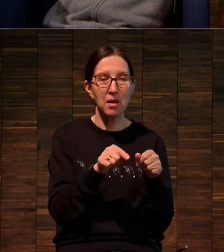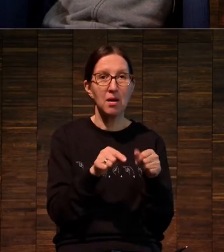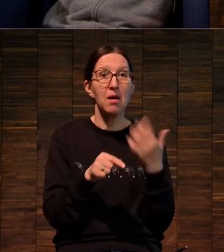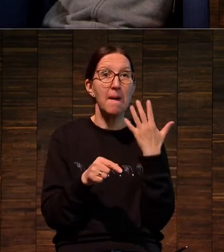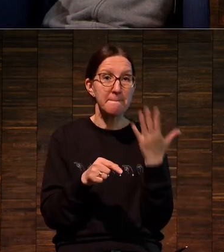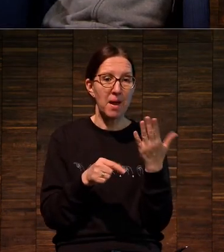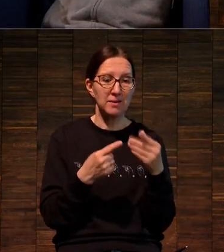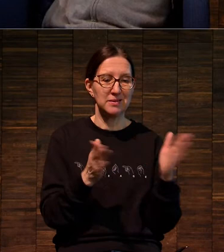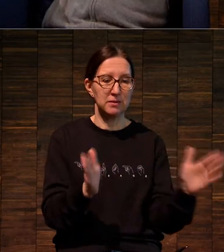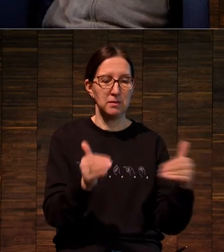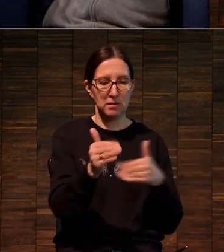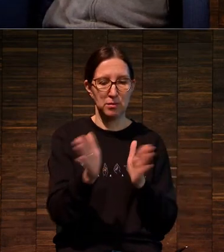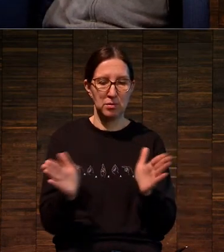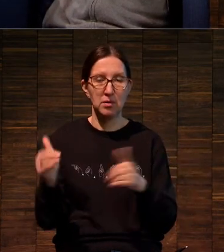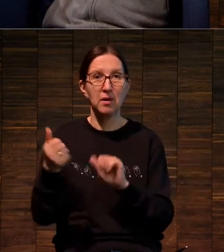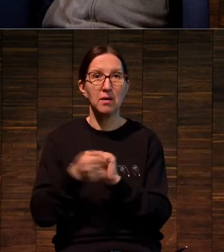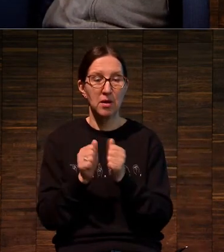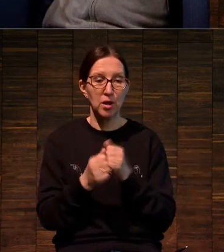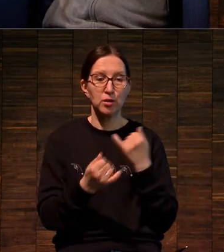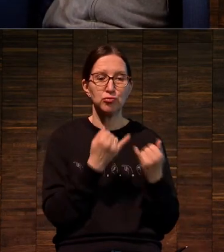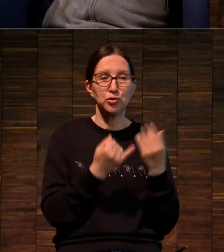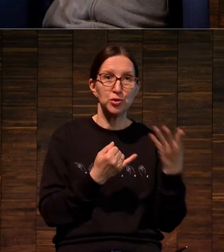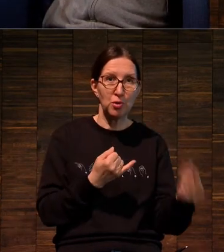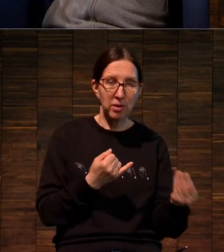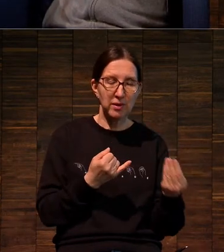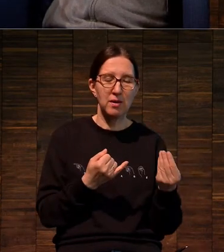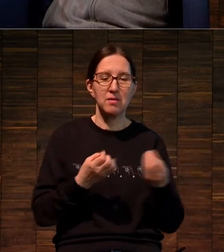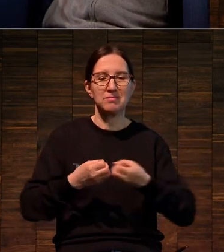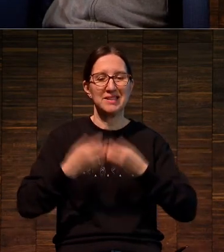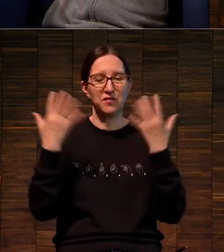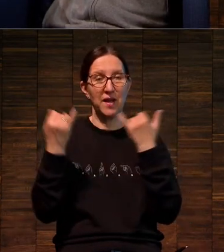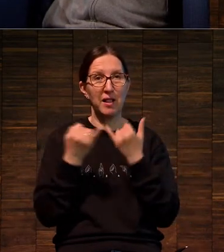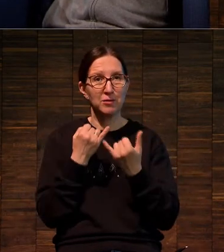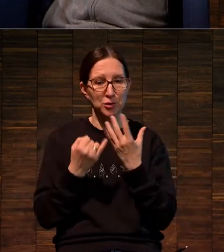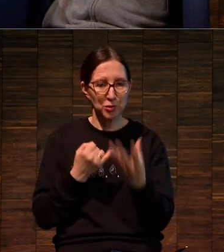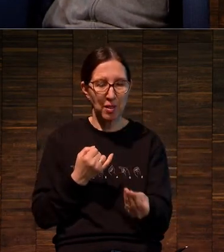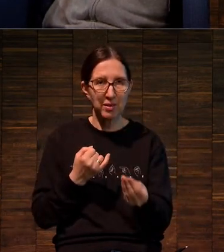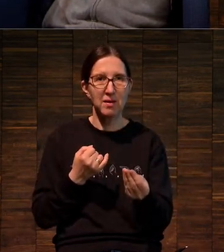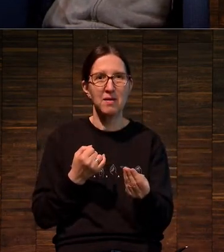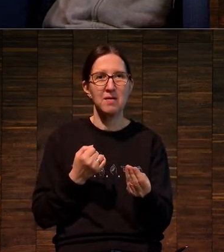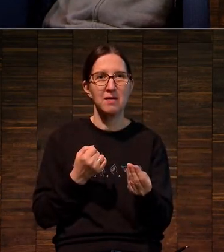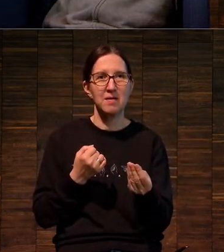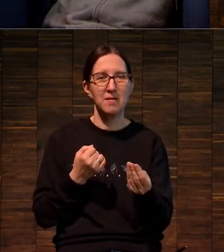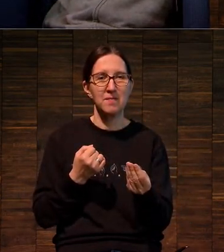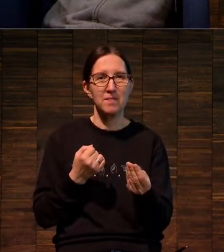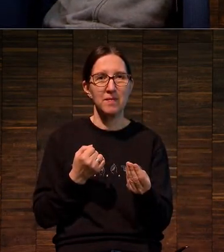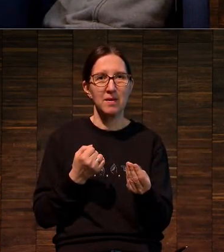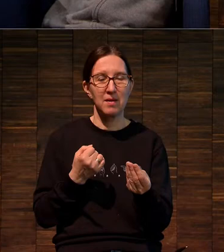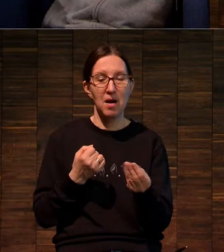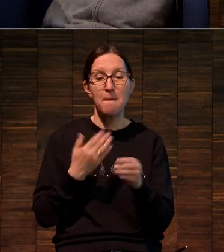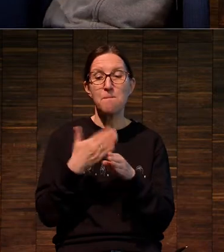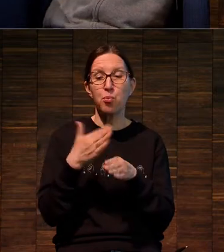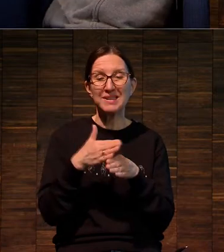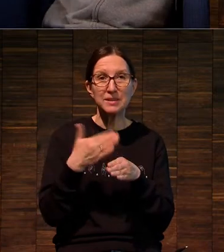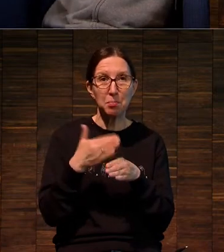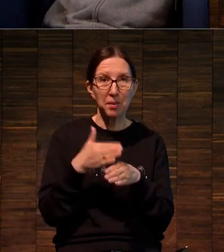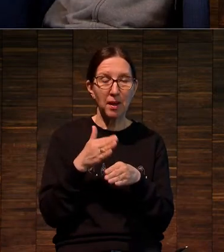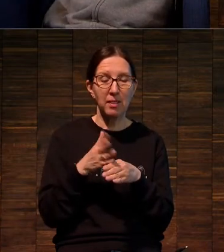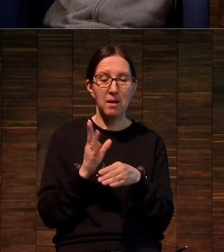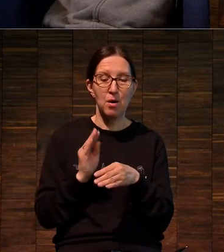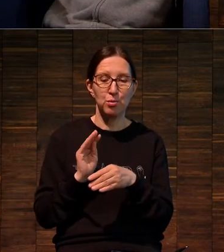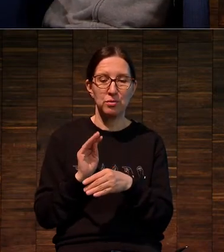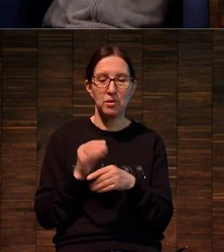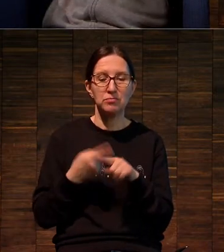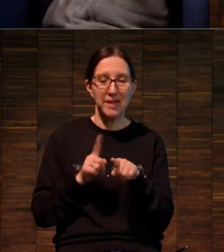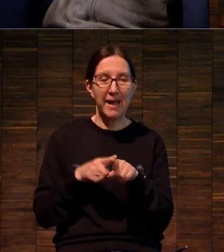есть пять матриц желтого, светло-желтого оттенков, которые поэтапно набирали